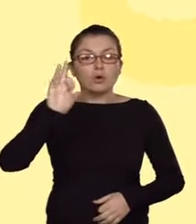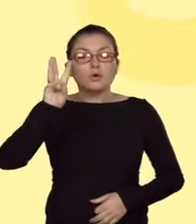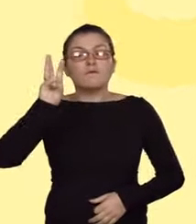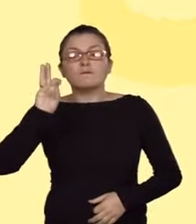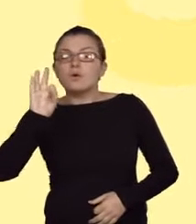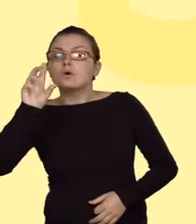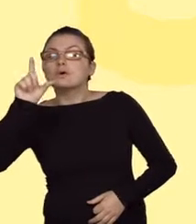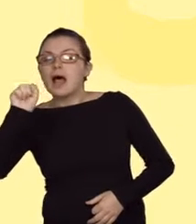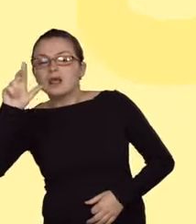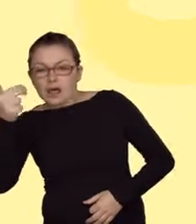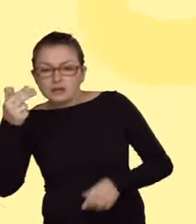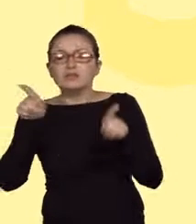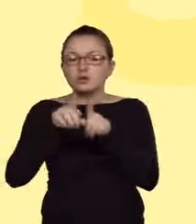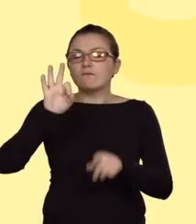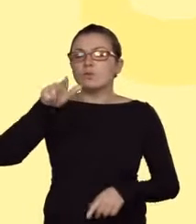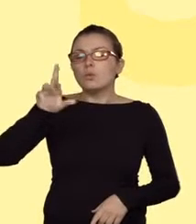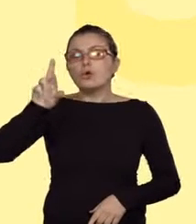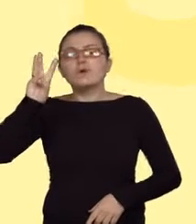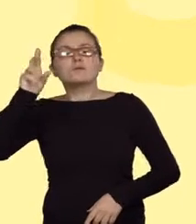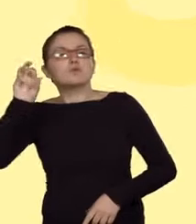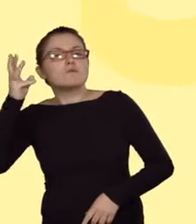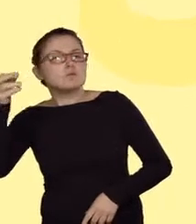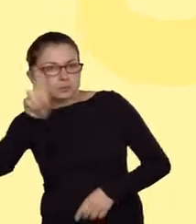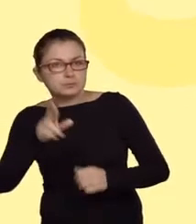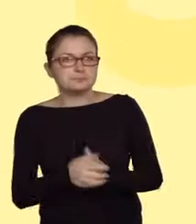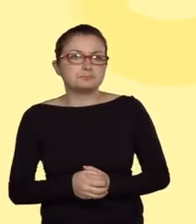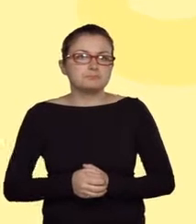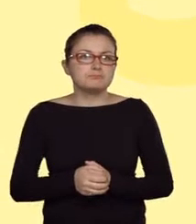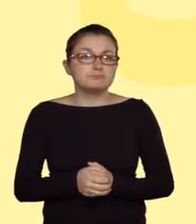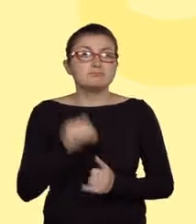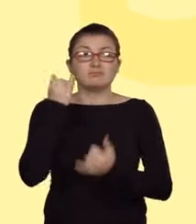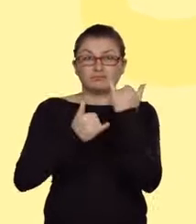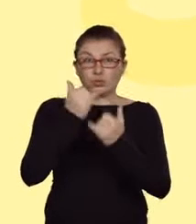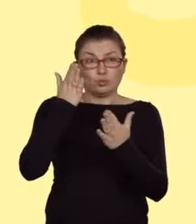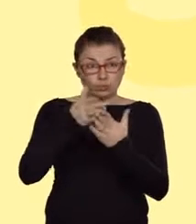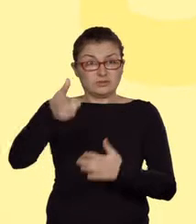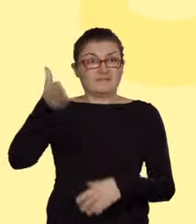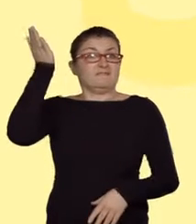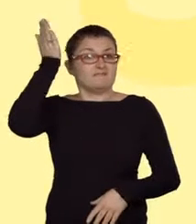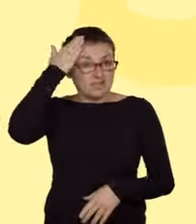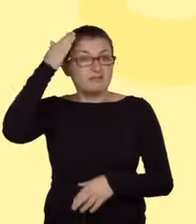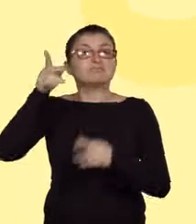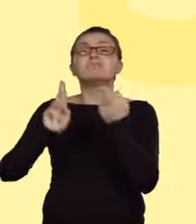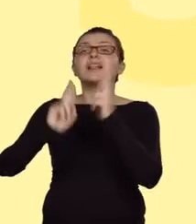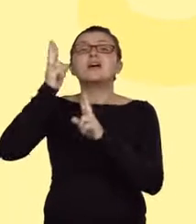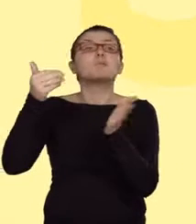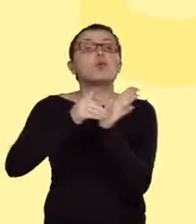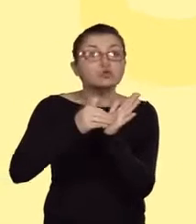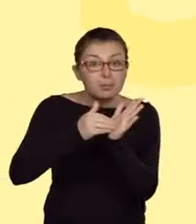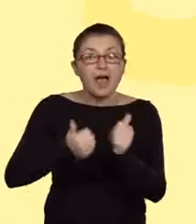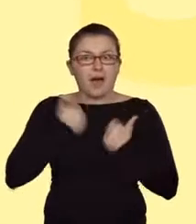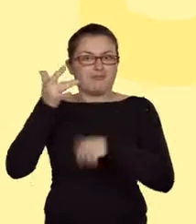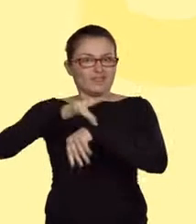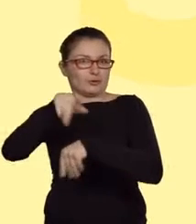Kiedy wiemy, w jakich reakcjach powstaje 2-bromo-2-metylobutan, możemy udzielić odpowiedzi na zadanie 27.